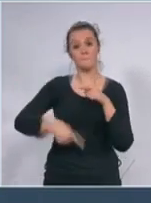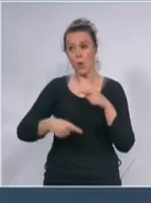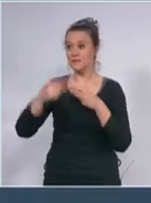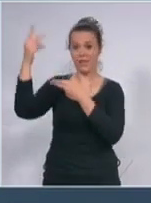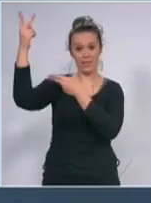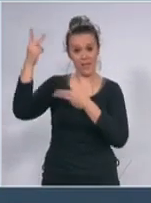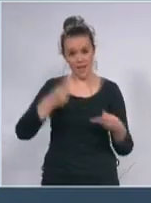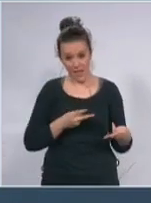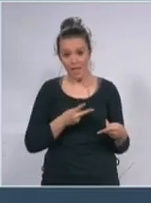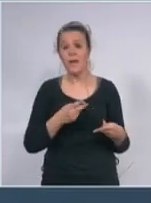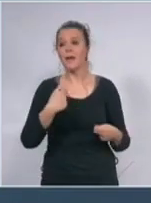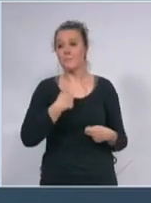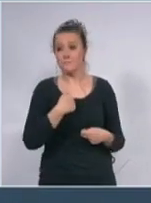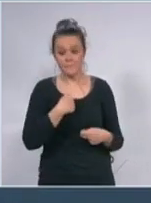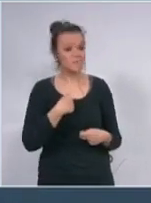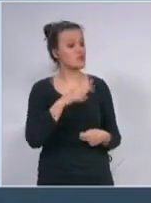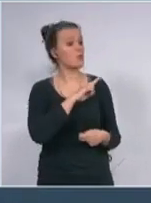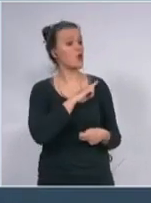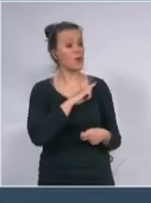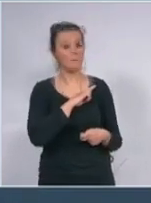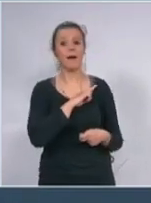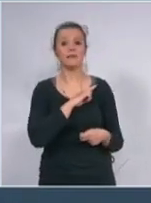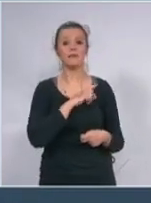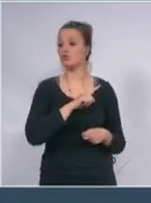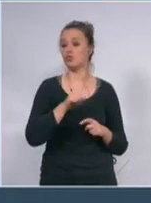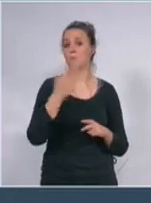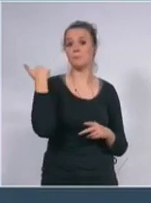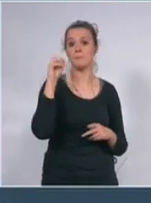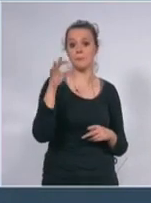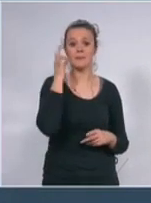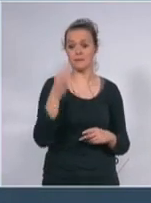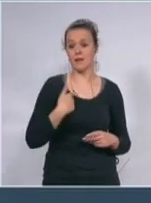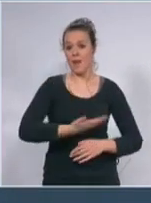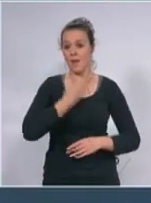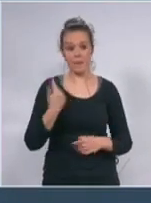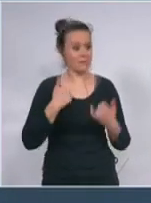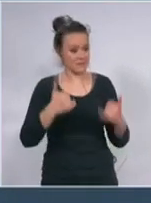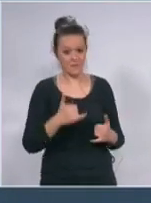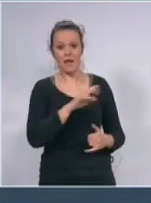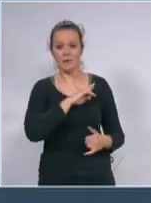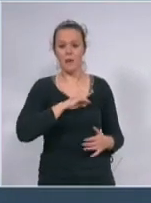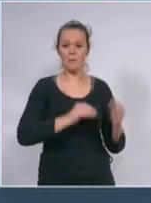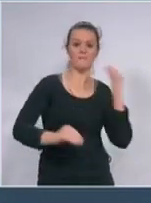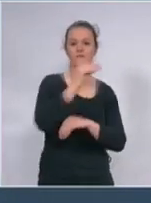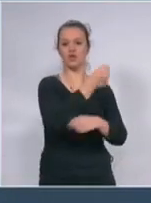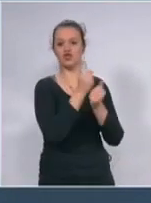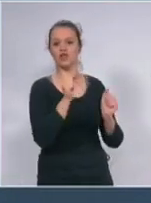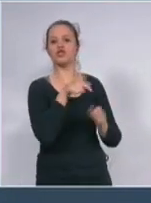slobodnih respiratora nego što smo ih imali do pre 15 dana. Ja sam na to ponos